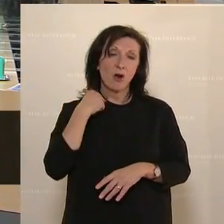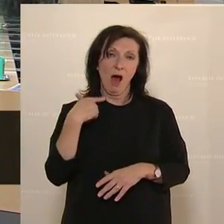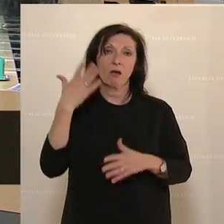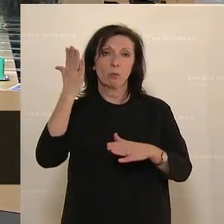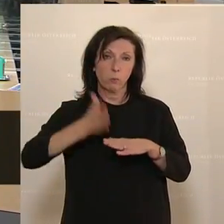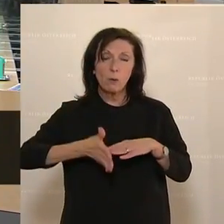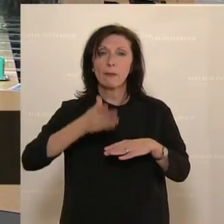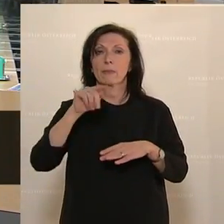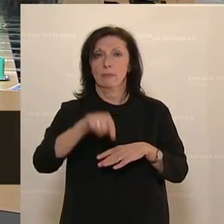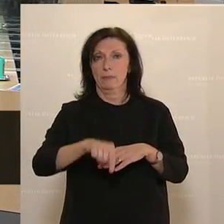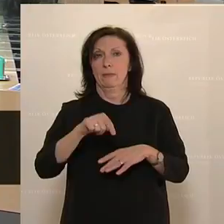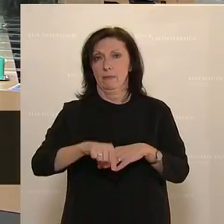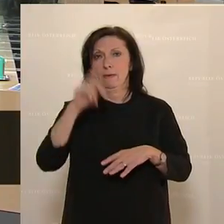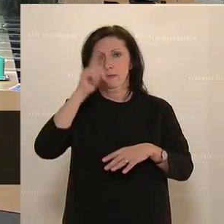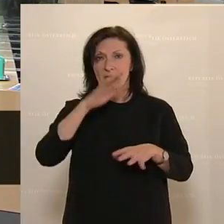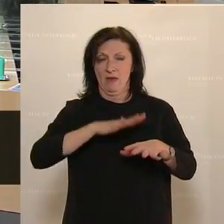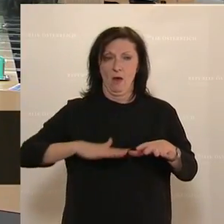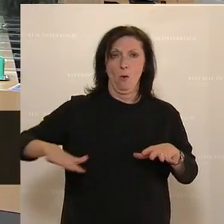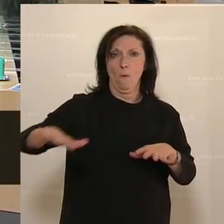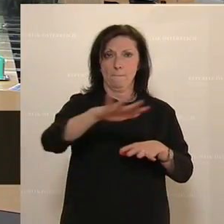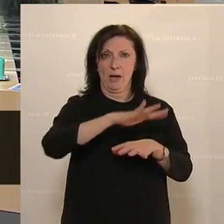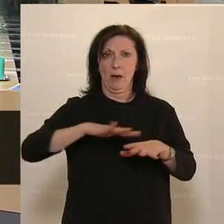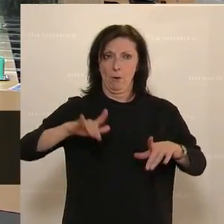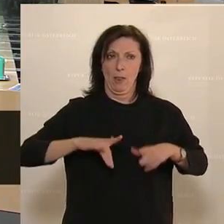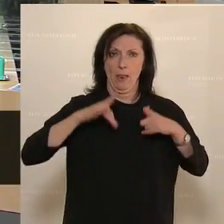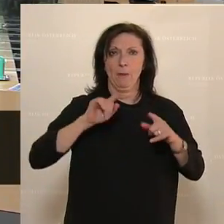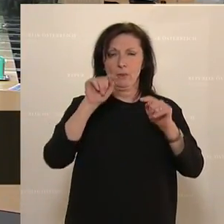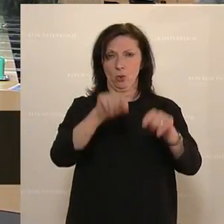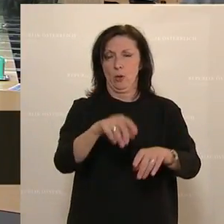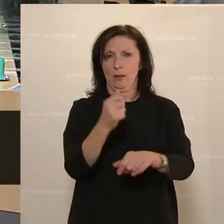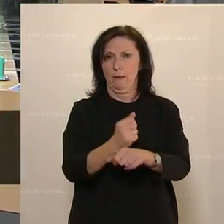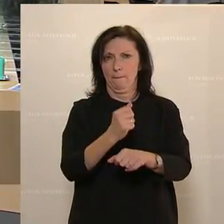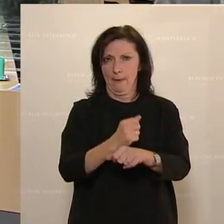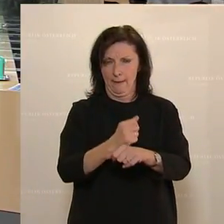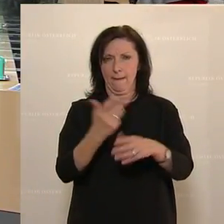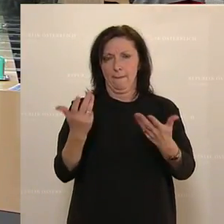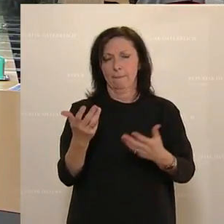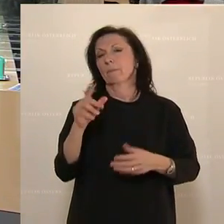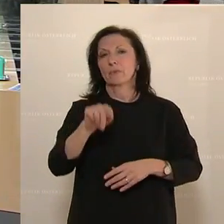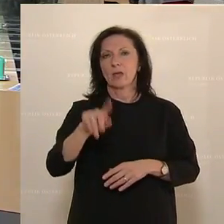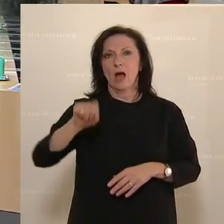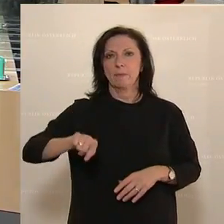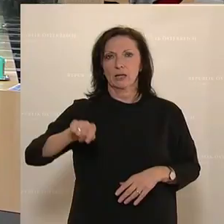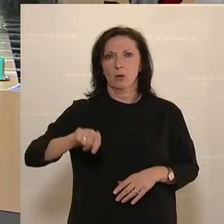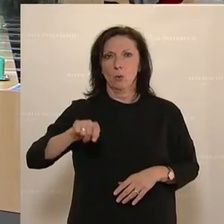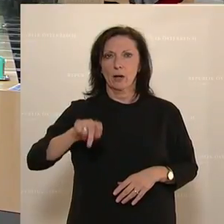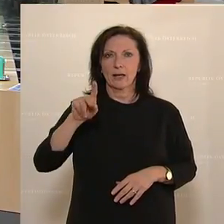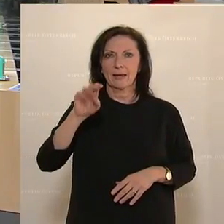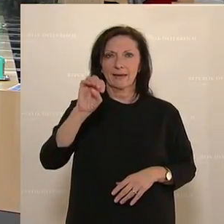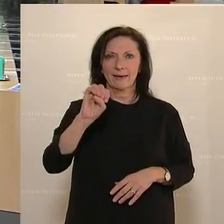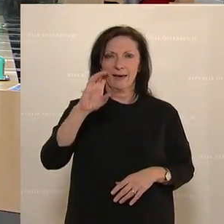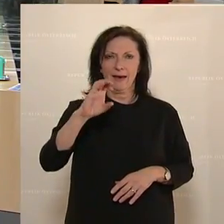gefördert werden. Ebenfalls einstimmig im Gesundheitsausschuss angenommen wurde eine Entschließung der SPÖ. Da geht es um